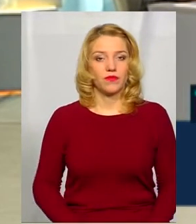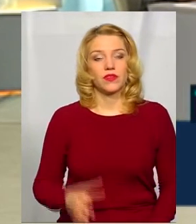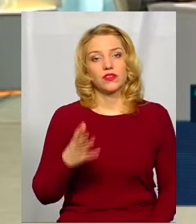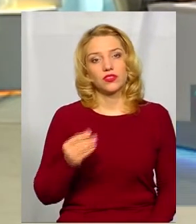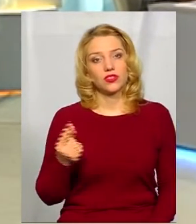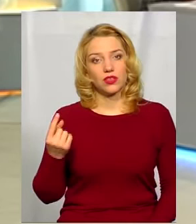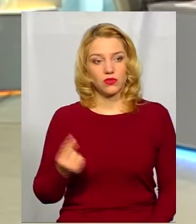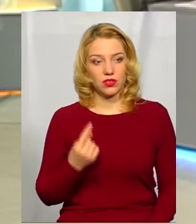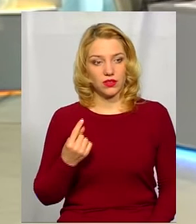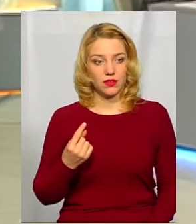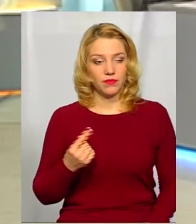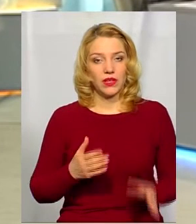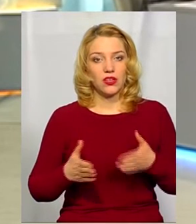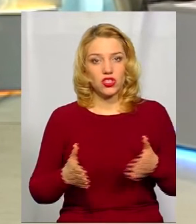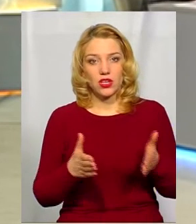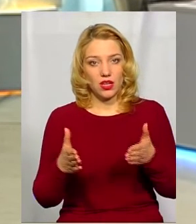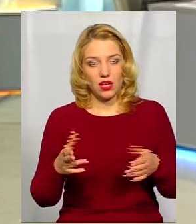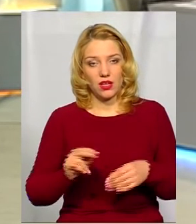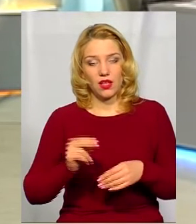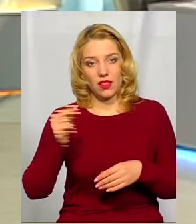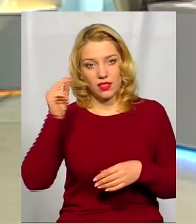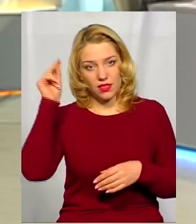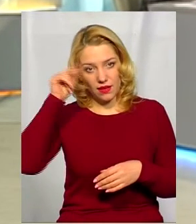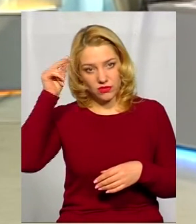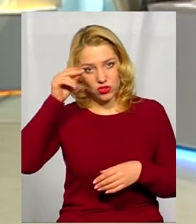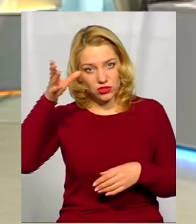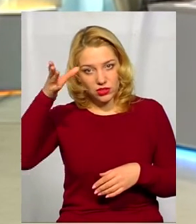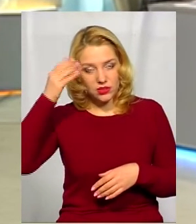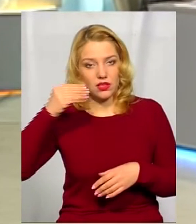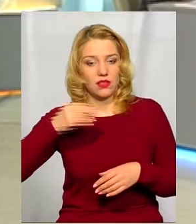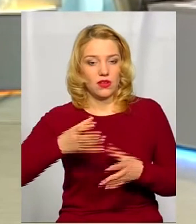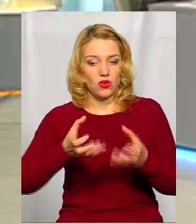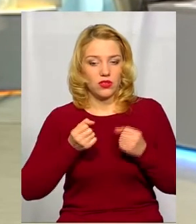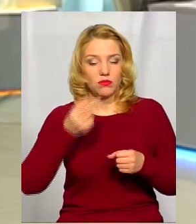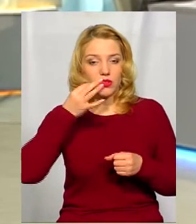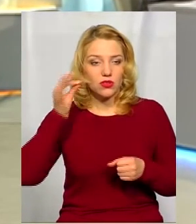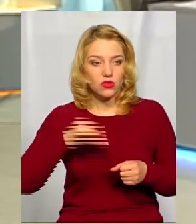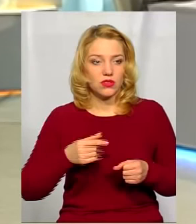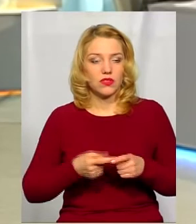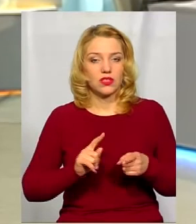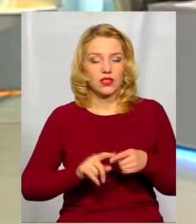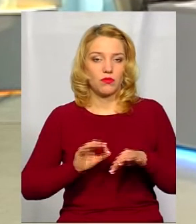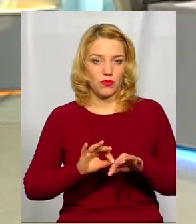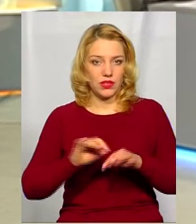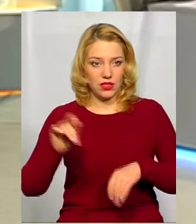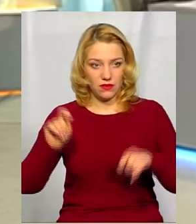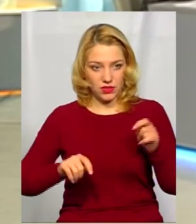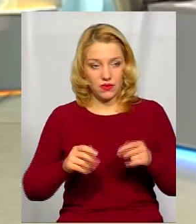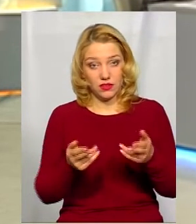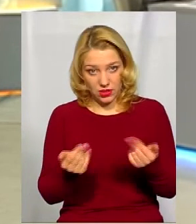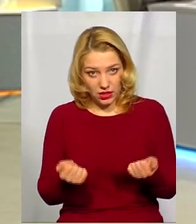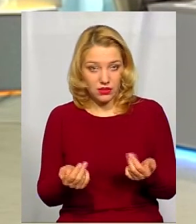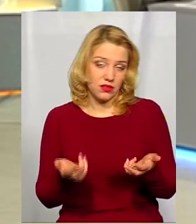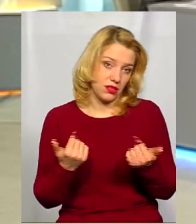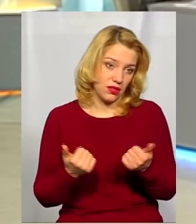один шлях – навчитися, отримати досвід, нові знання – це проведення фестивалю. Чи не так?